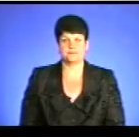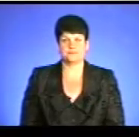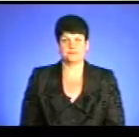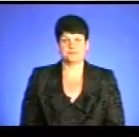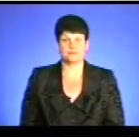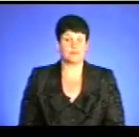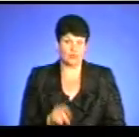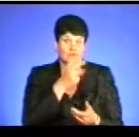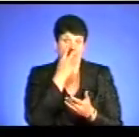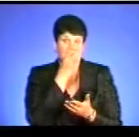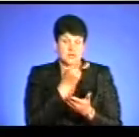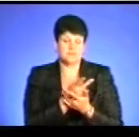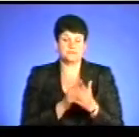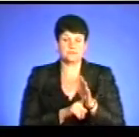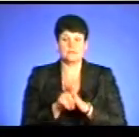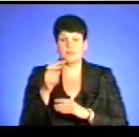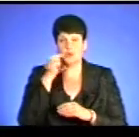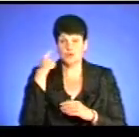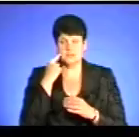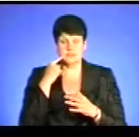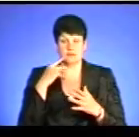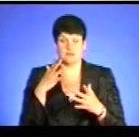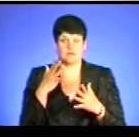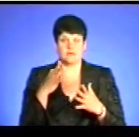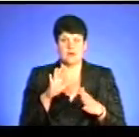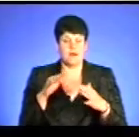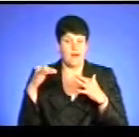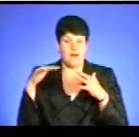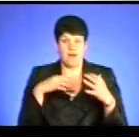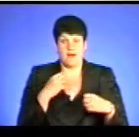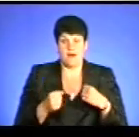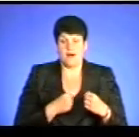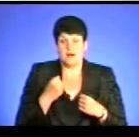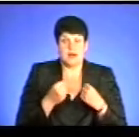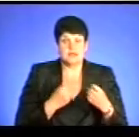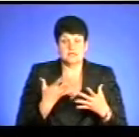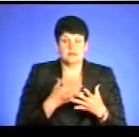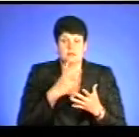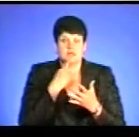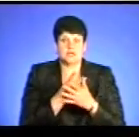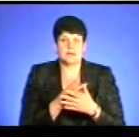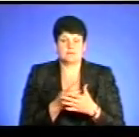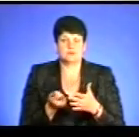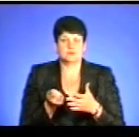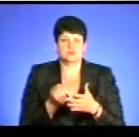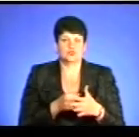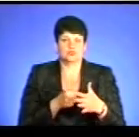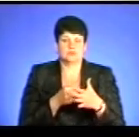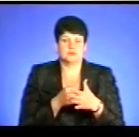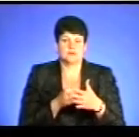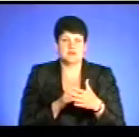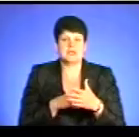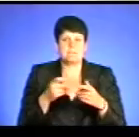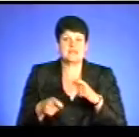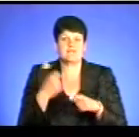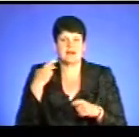Ось ми бачили, як з початку російської агресії, деякі активісти намагалися блокувати виступи виконавців, творчість яких, на їхню думку, підриває національний дух нашої